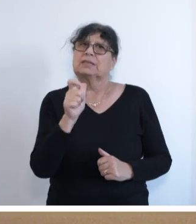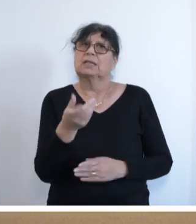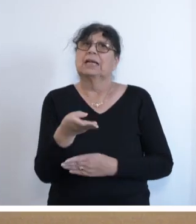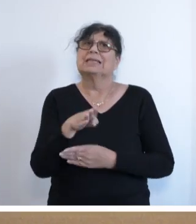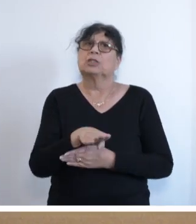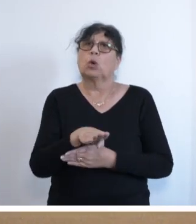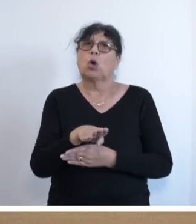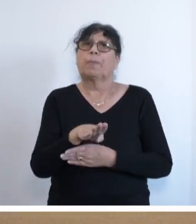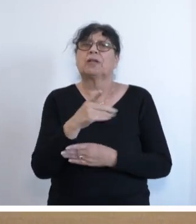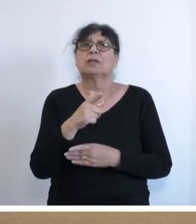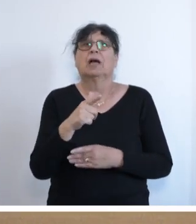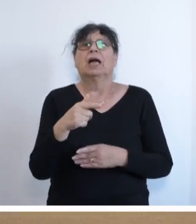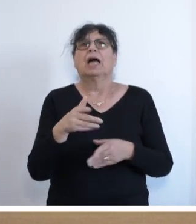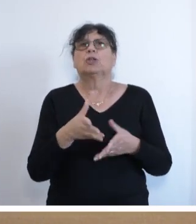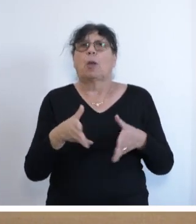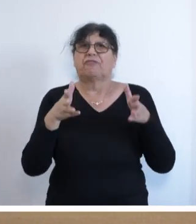von Klaus Töpfer.